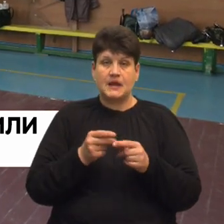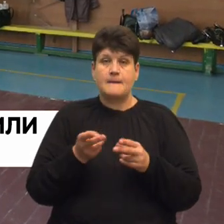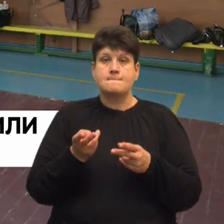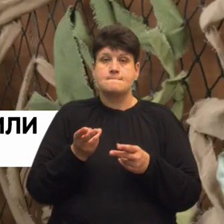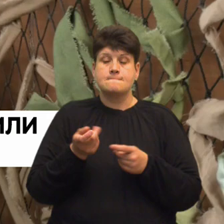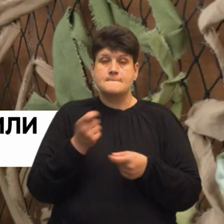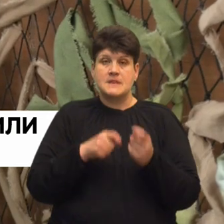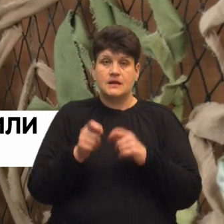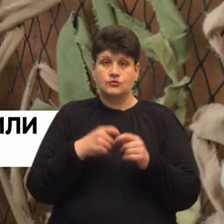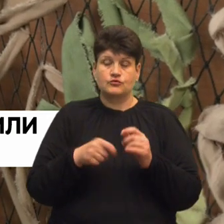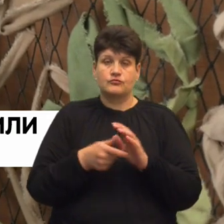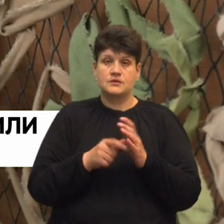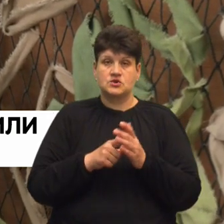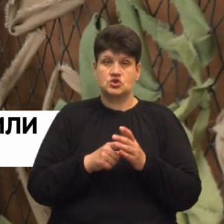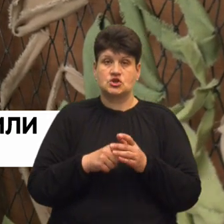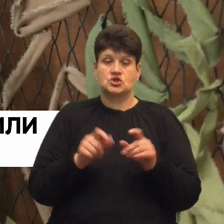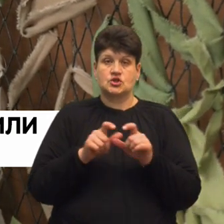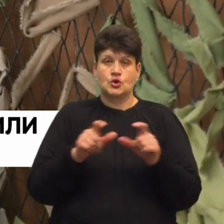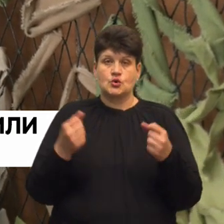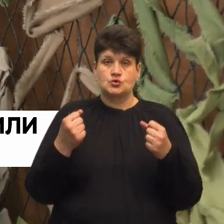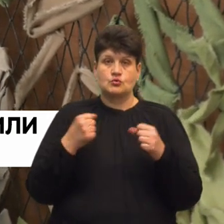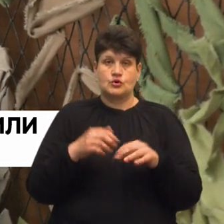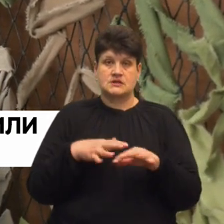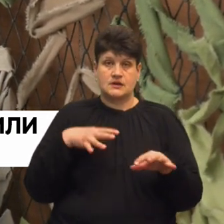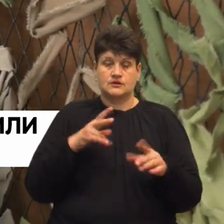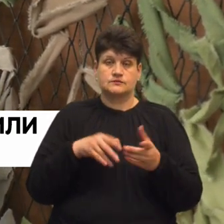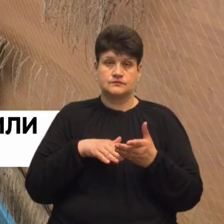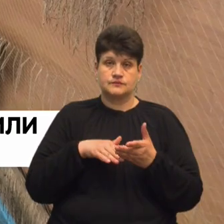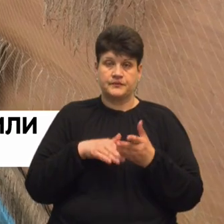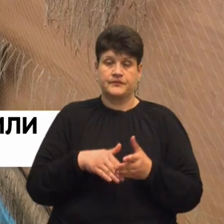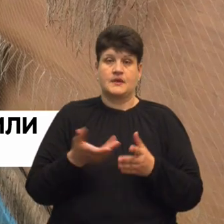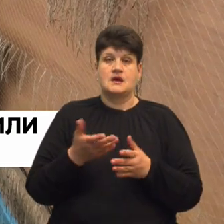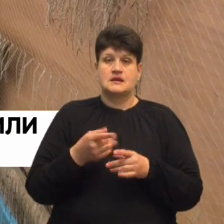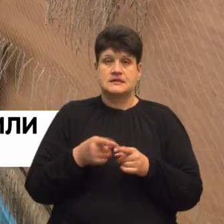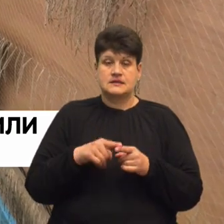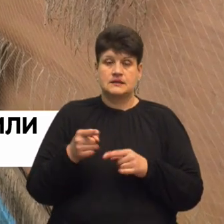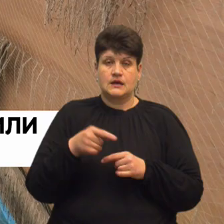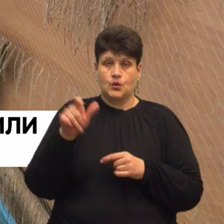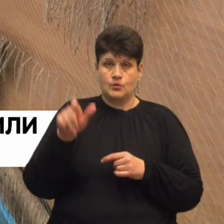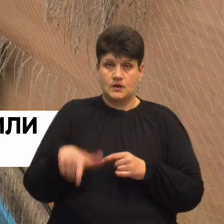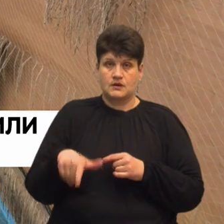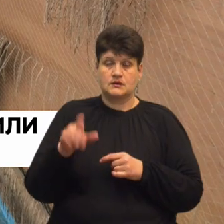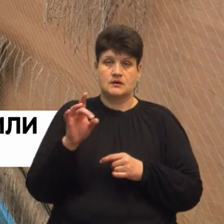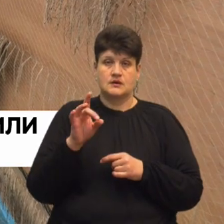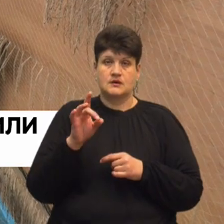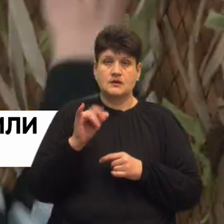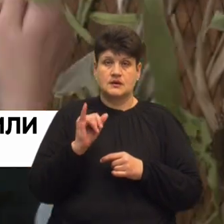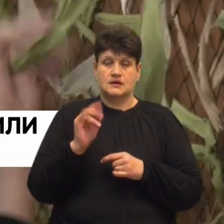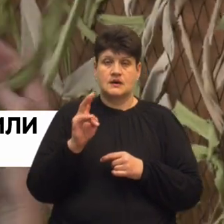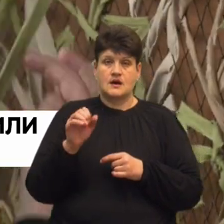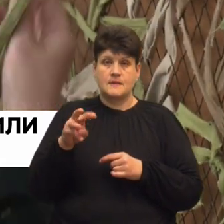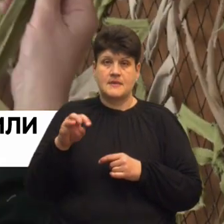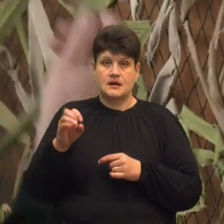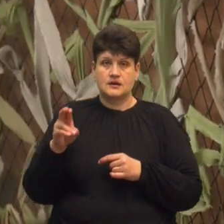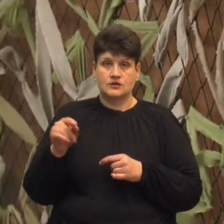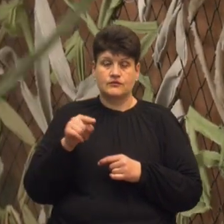приміщенні шкільного спортзалу. Серед тих, хто долучився до суспільно корисних робіт – тернополянка Ірина Камальдінова. За фахом вона –